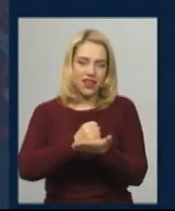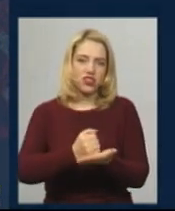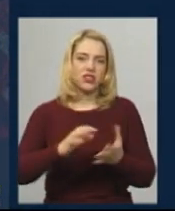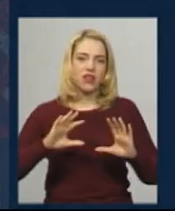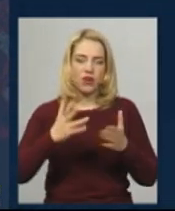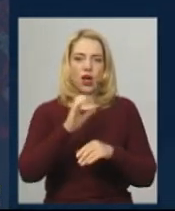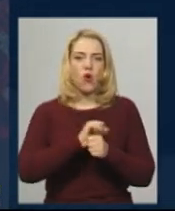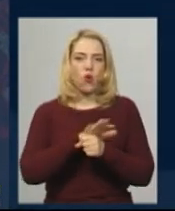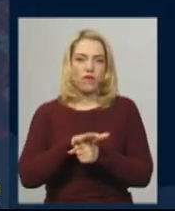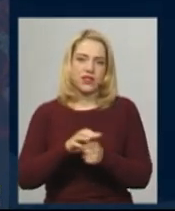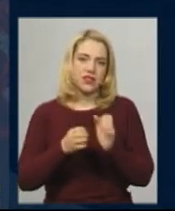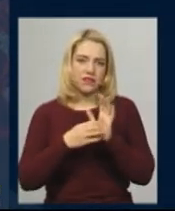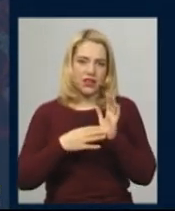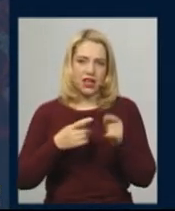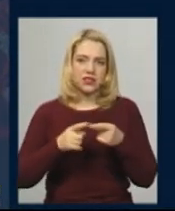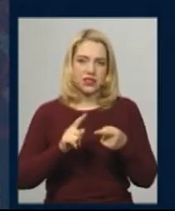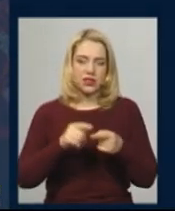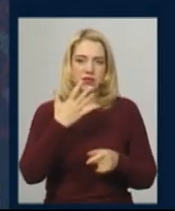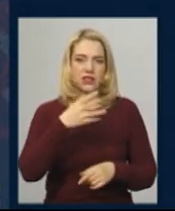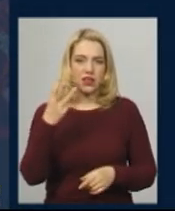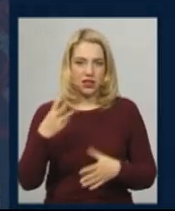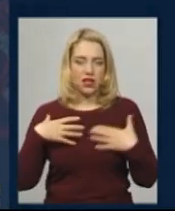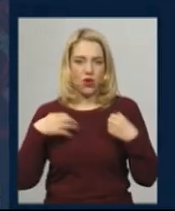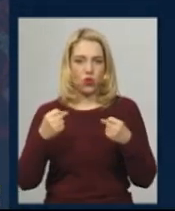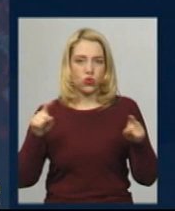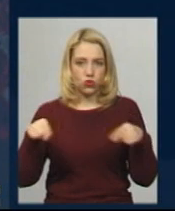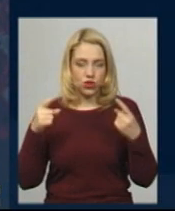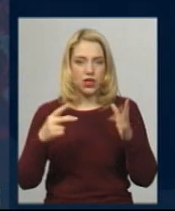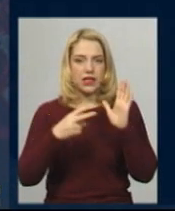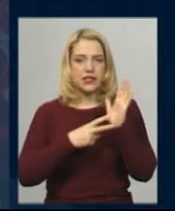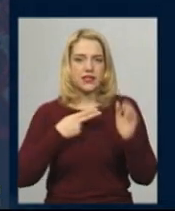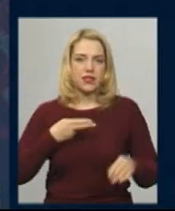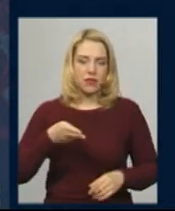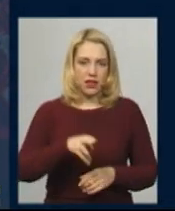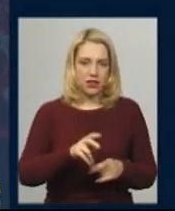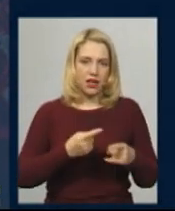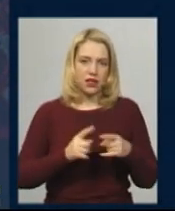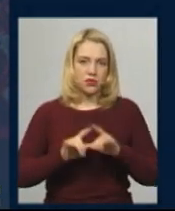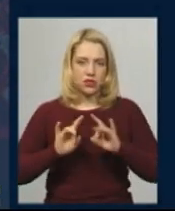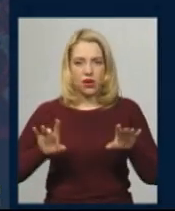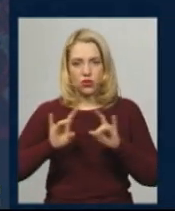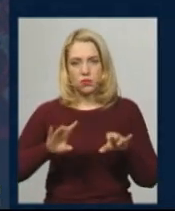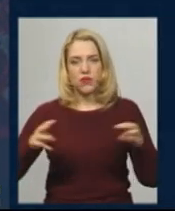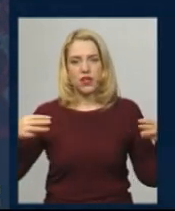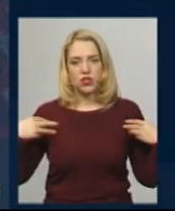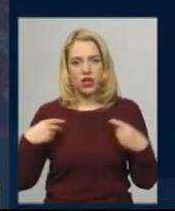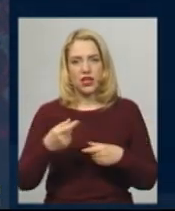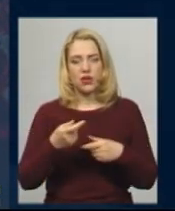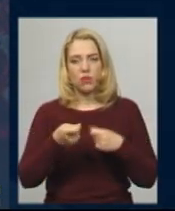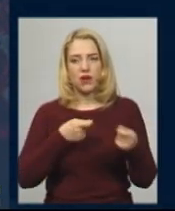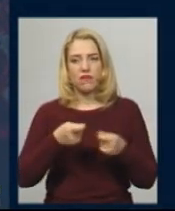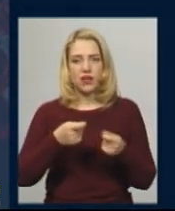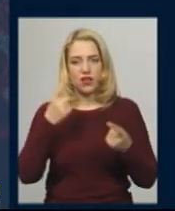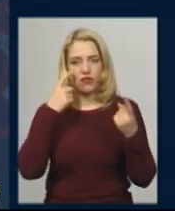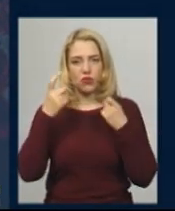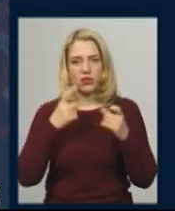-19. З усіх виявлених 53 особи удужило 7 летальних. Про це Суспільному розповіла начальниця управління інформаційної